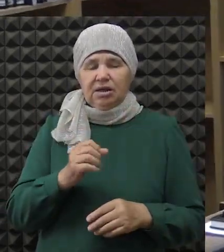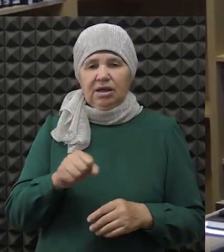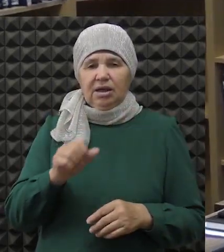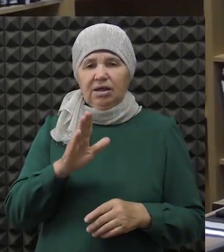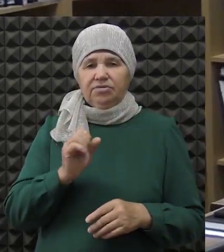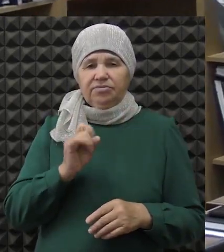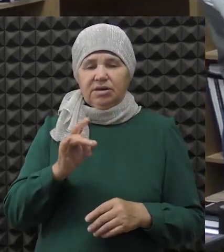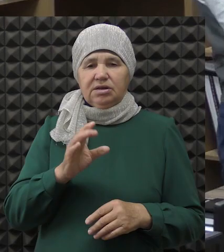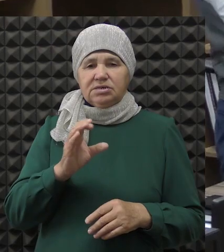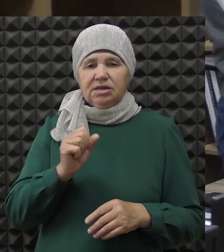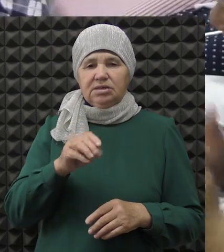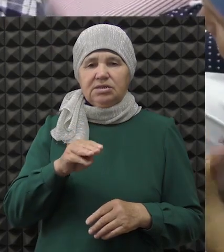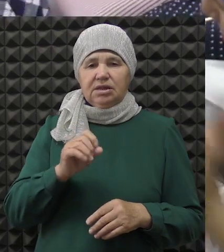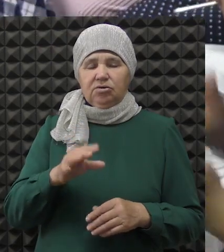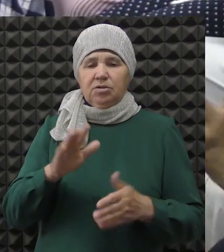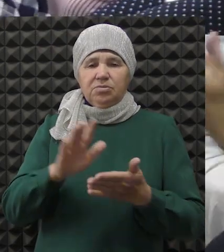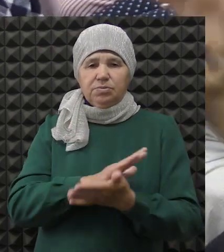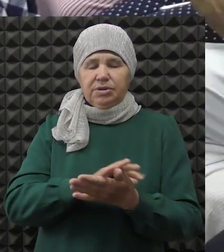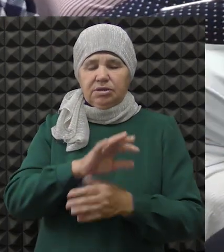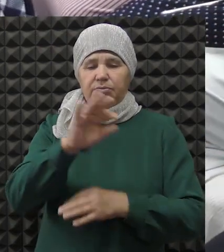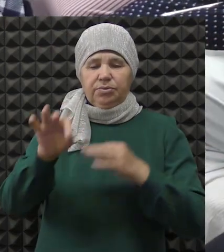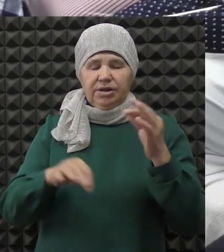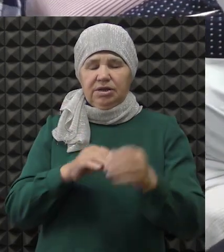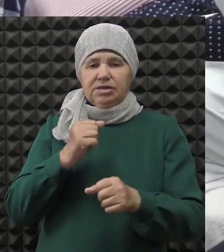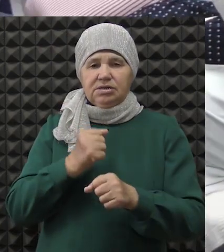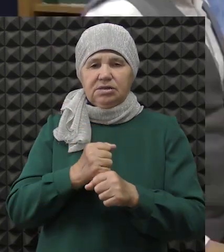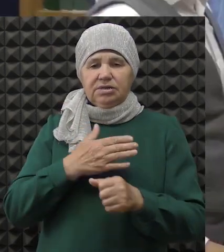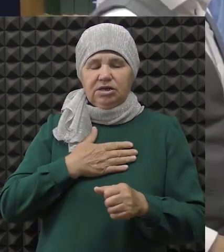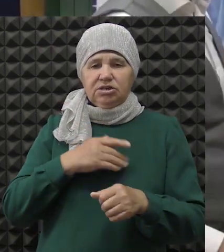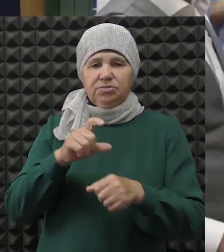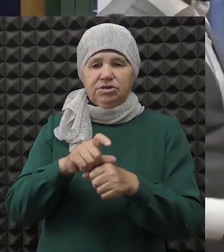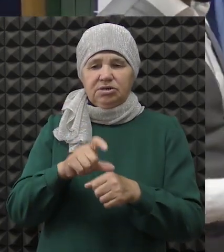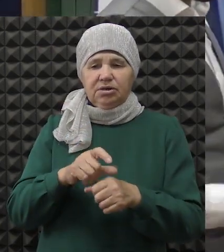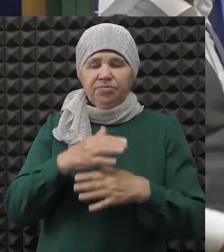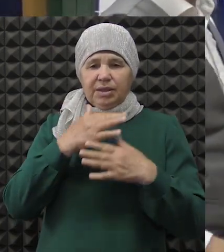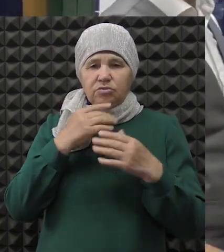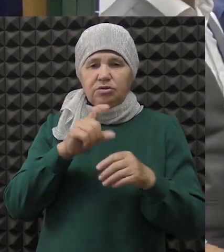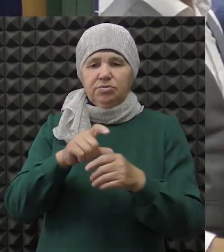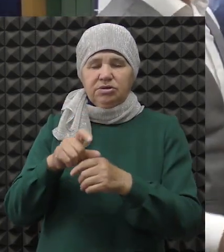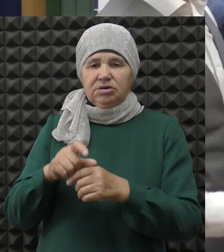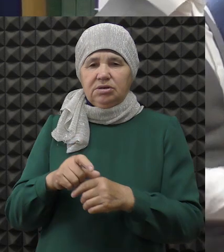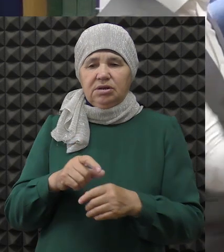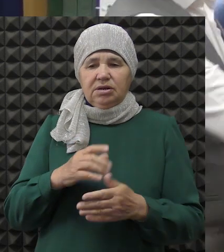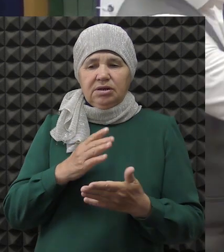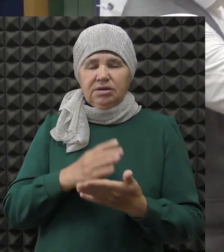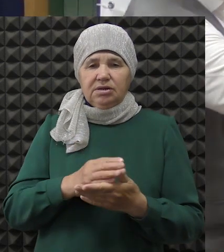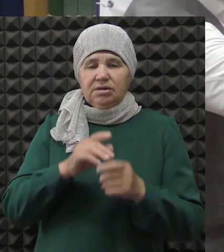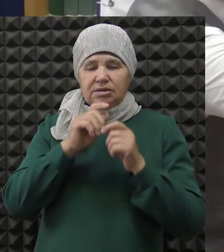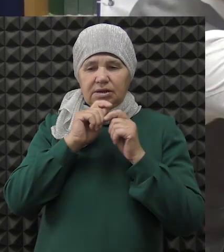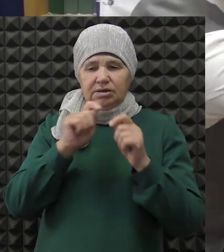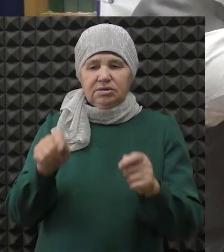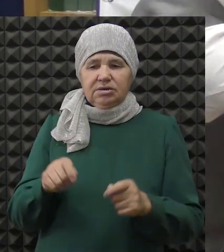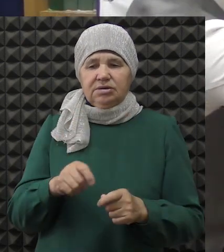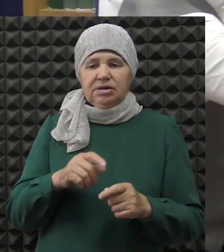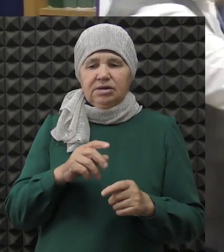Сатаров, который в свое время совершенно бесплатно сделал проект здания комплекса. Автор проектов многих мечетей, лауреат премии имени